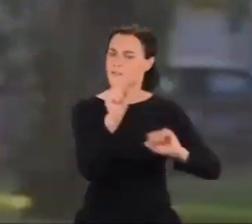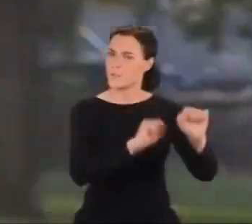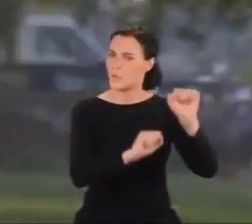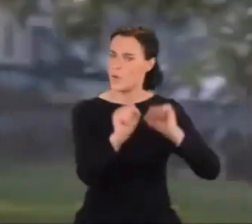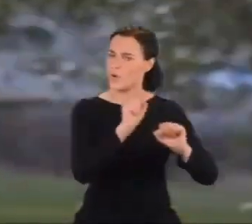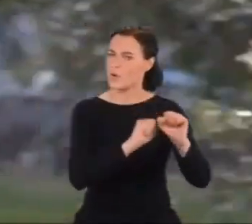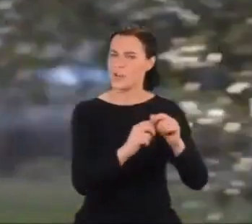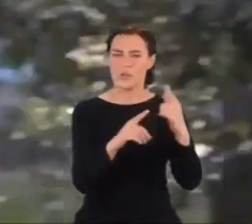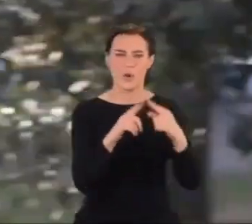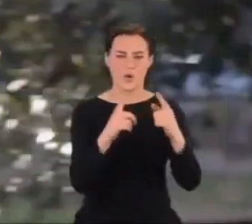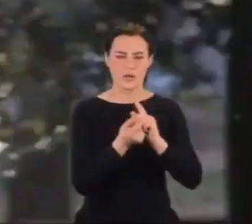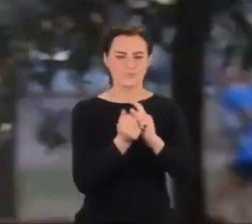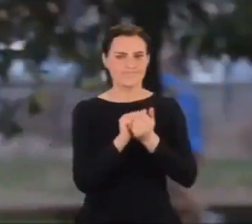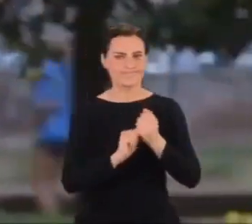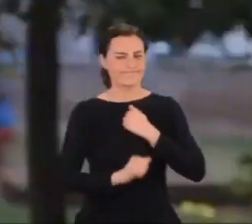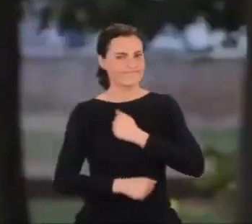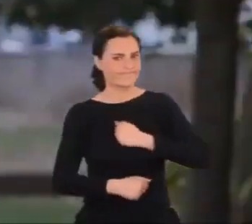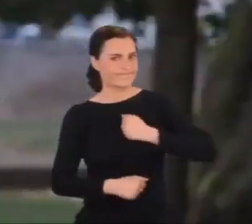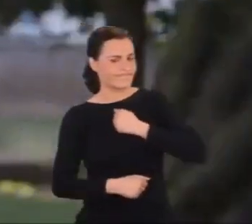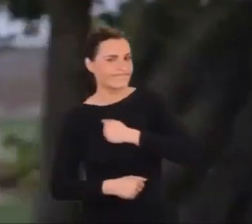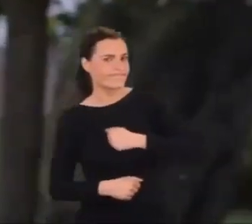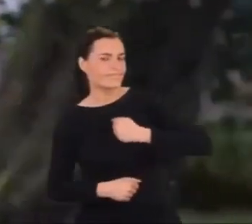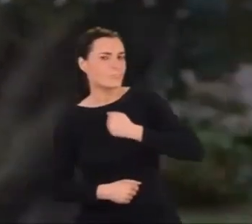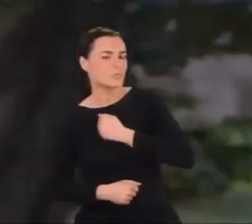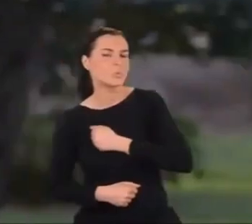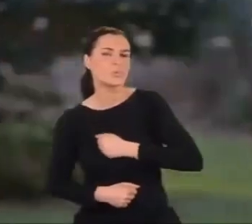Zmieniony, smutny, melancholijny.